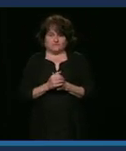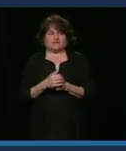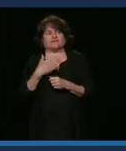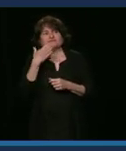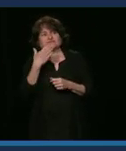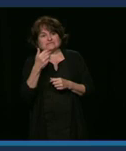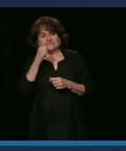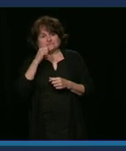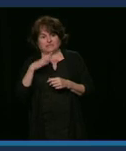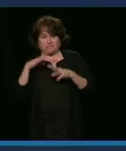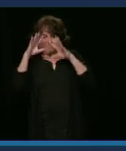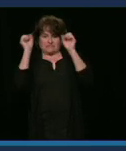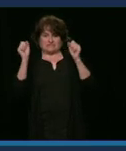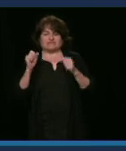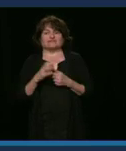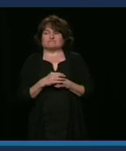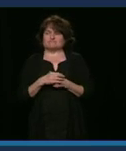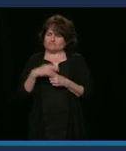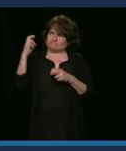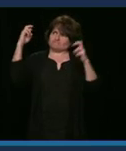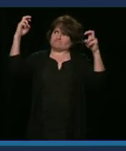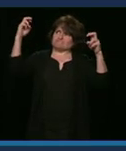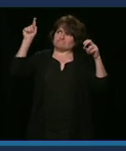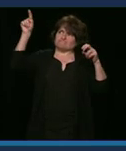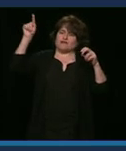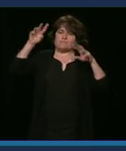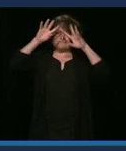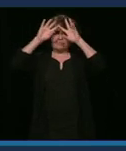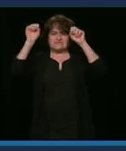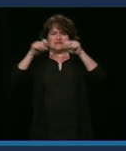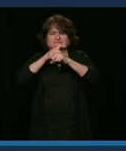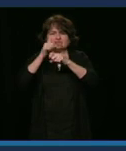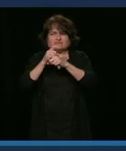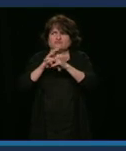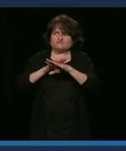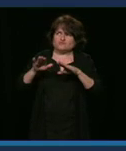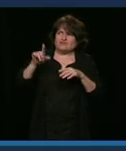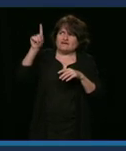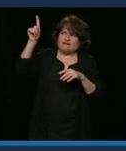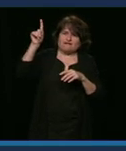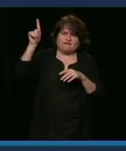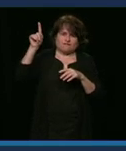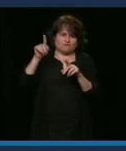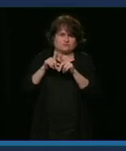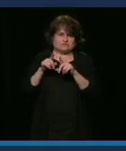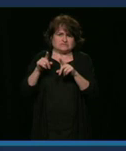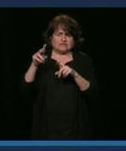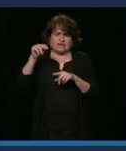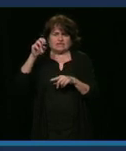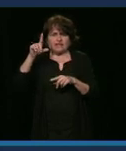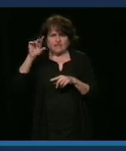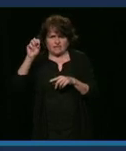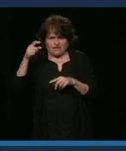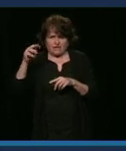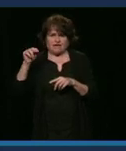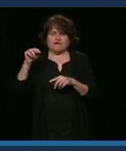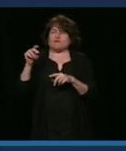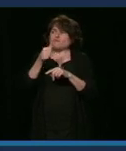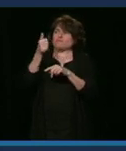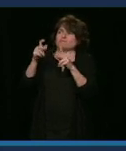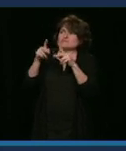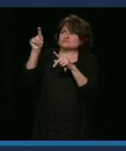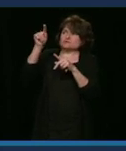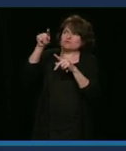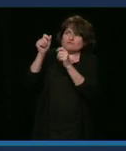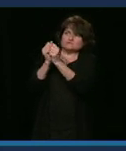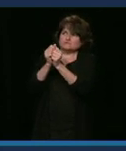PDG, qui est ici en haut, selon ce que je comprends des propos de mon collègue, Denis Ligand. Salutations aux gens qui l'accompagnent, s'il y en a.